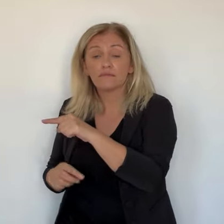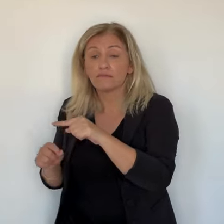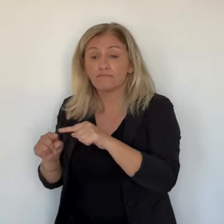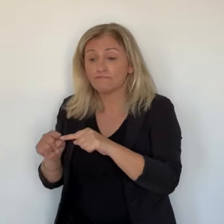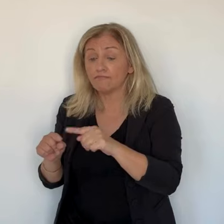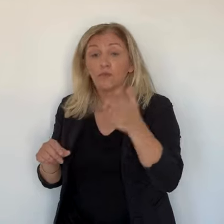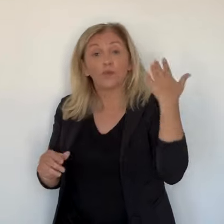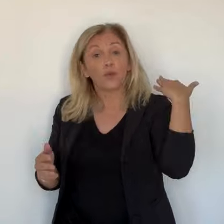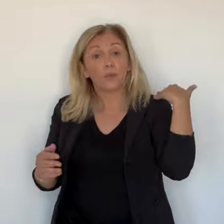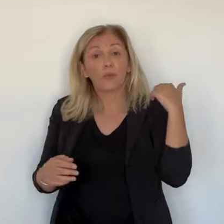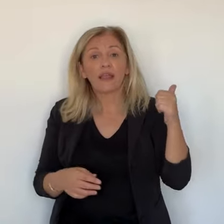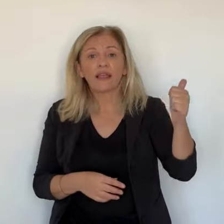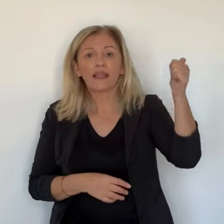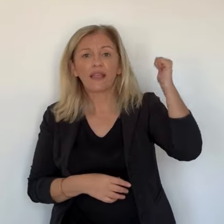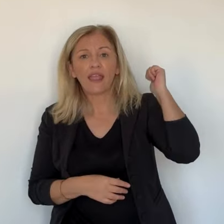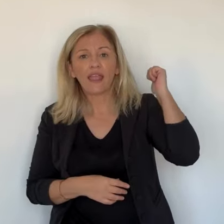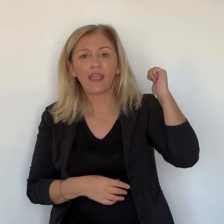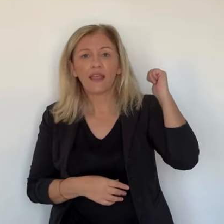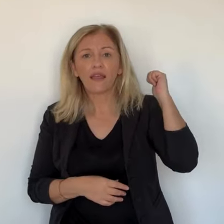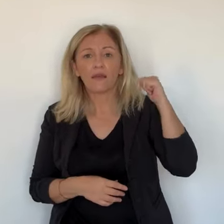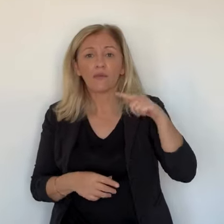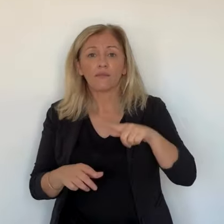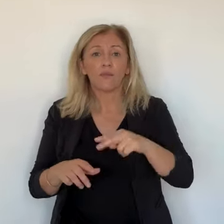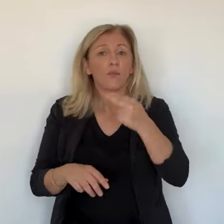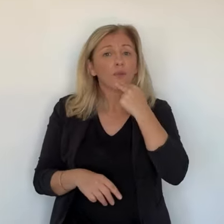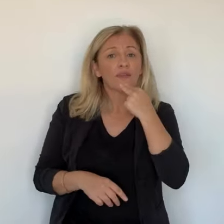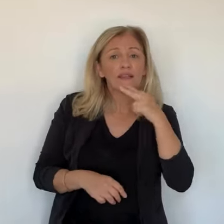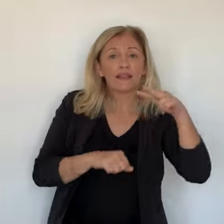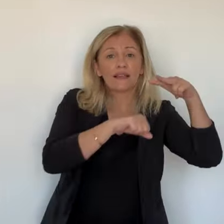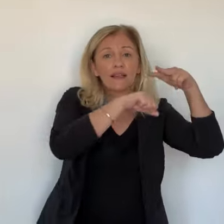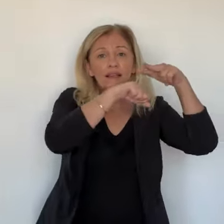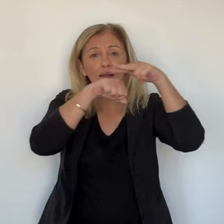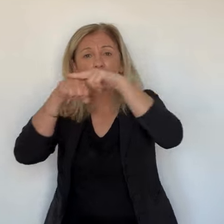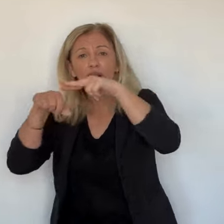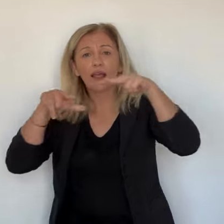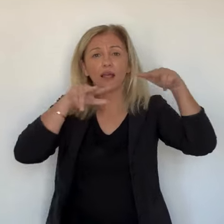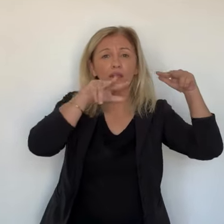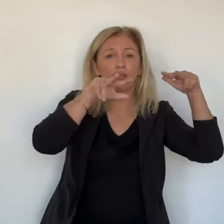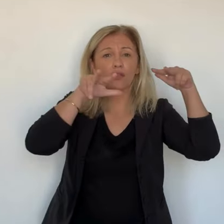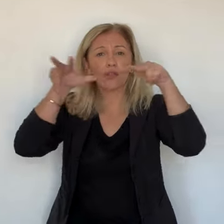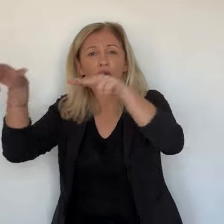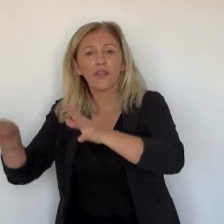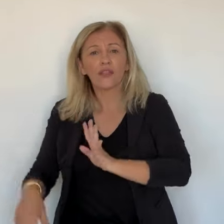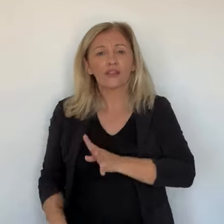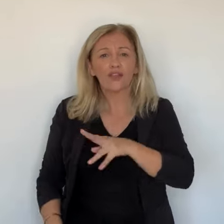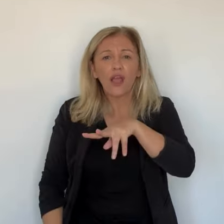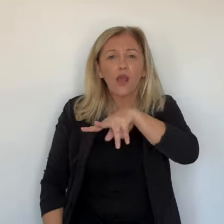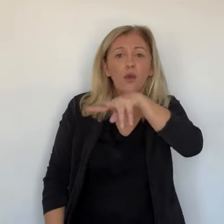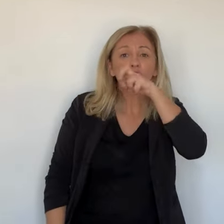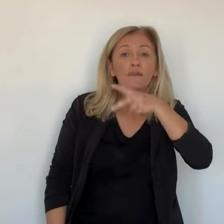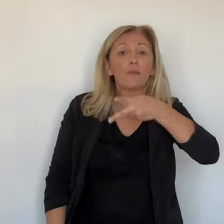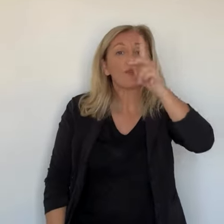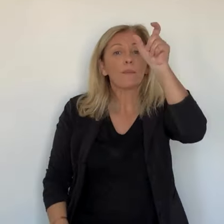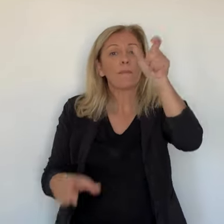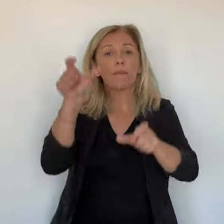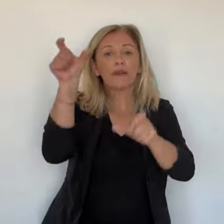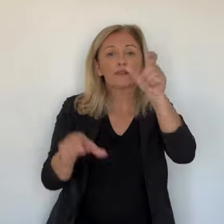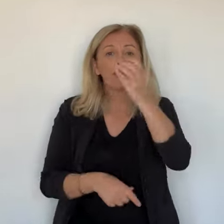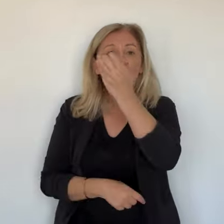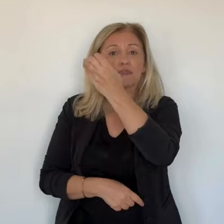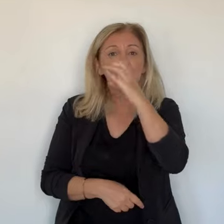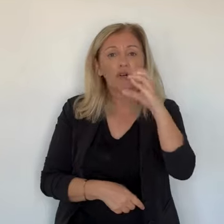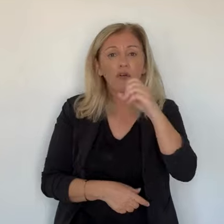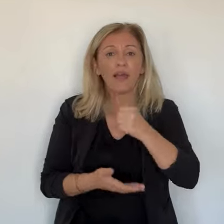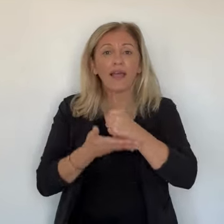été mis en place pour mener les recherches avec des moyens renforcés depuis hier. Hélicoptères, drones, équipes cynophiles,